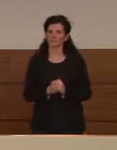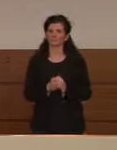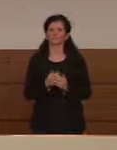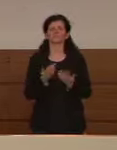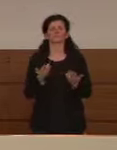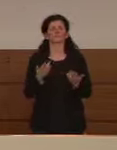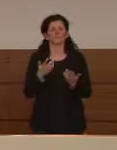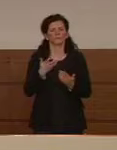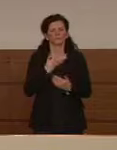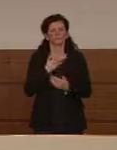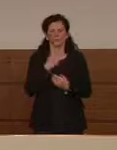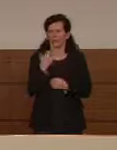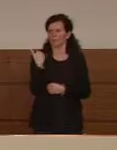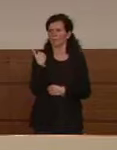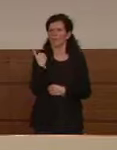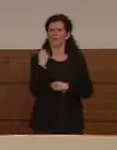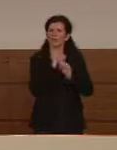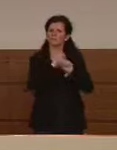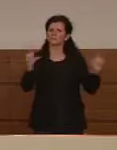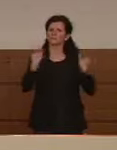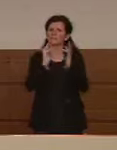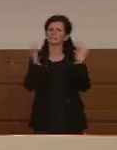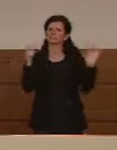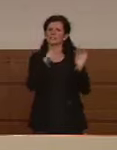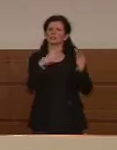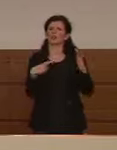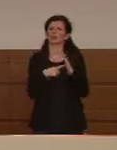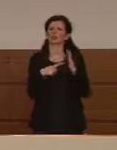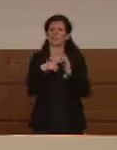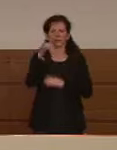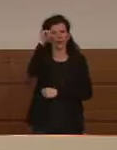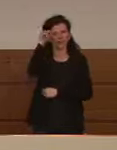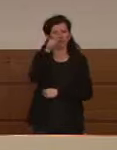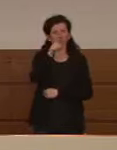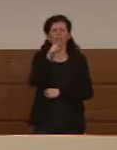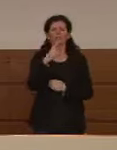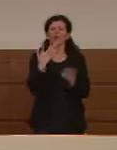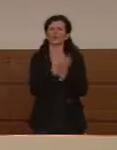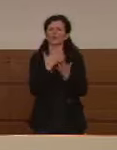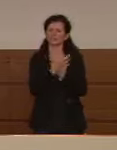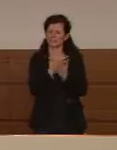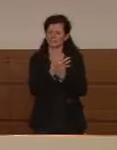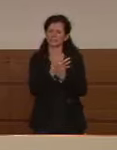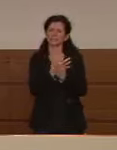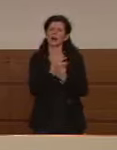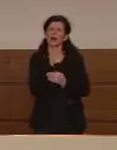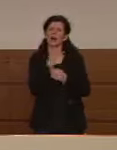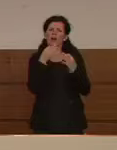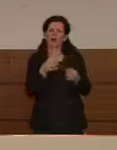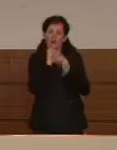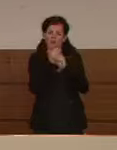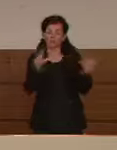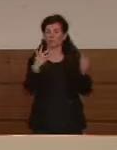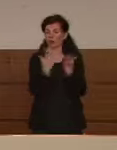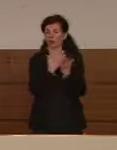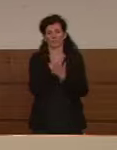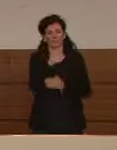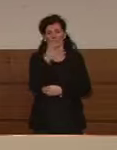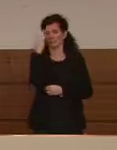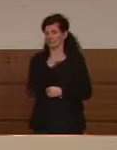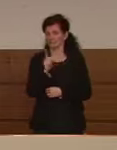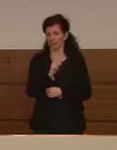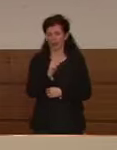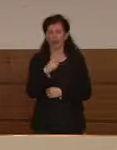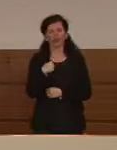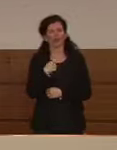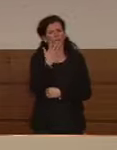notizia che è apparsa poco fa sul sito di Repubblica Torino. È stata data la notizia del tutto infondato. Ci tengo